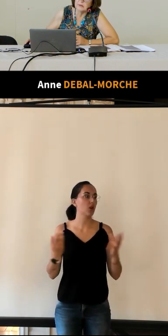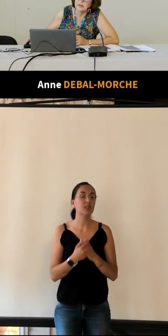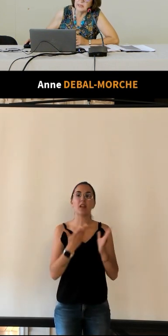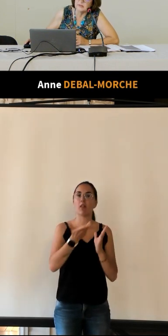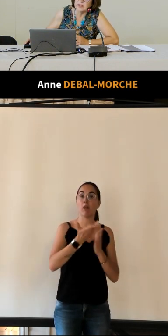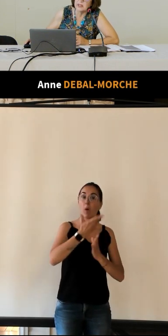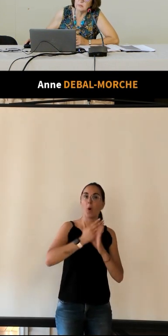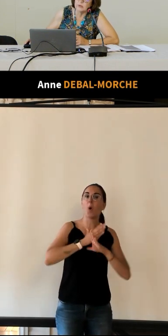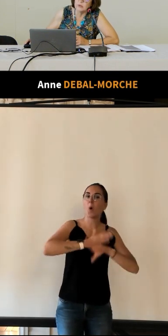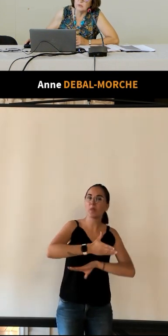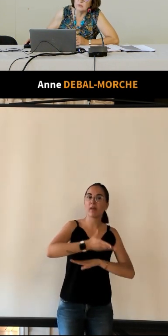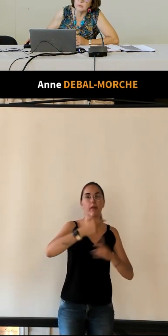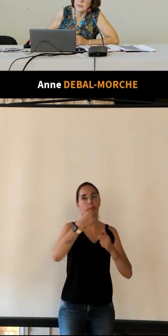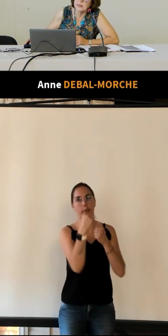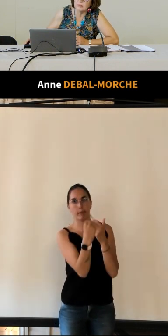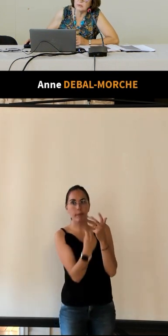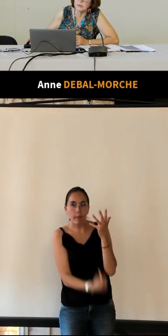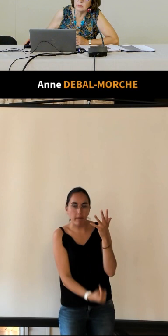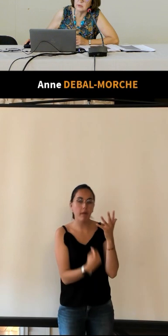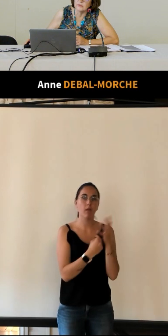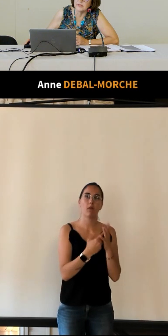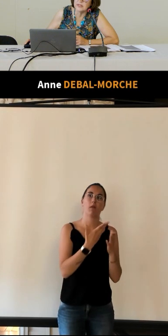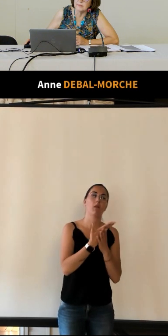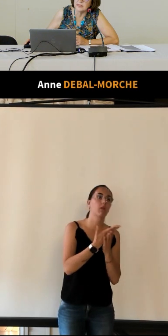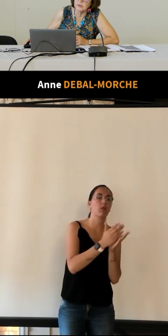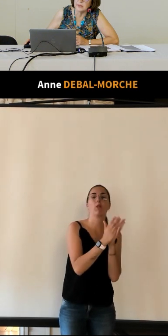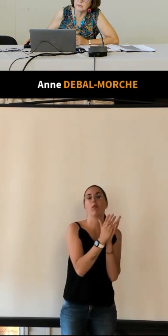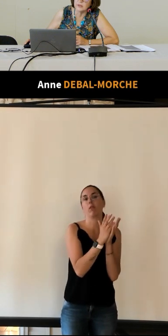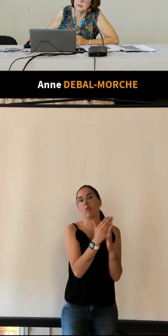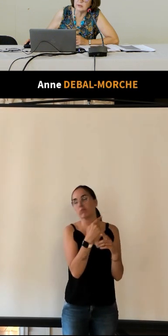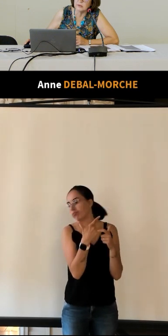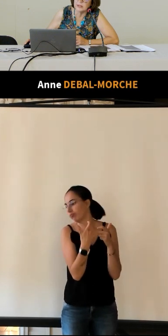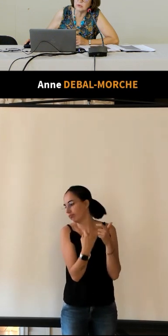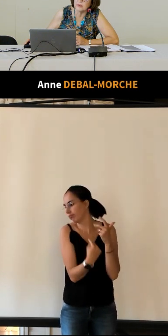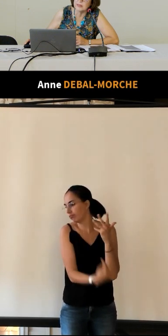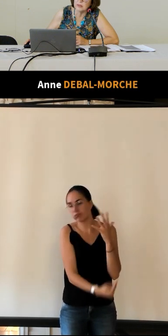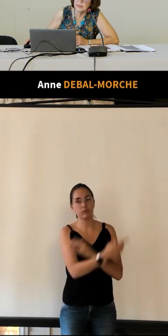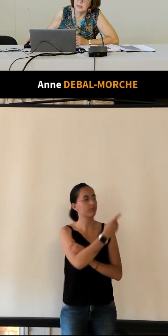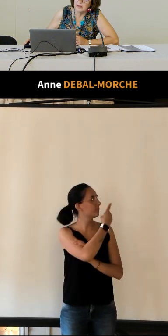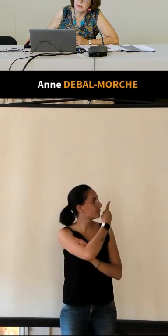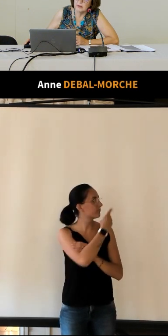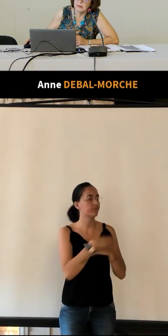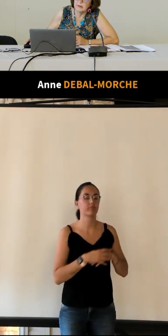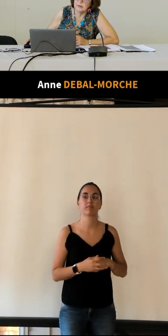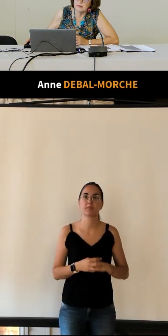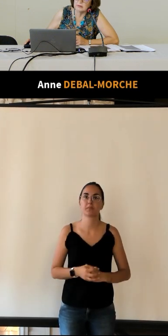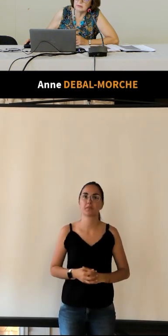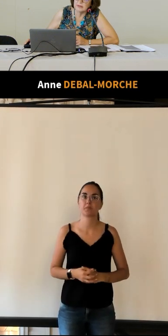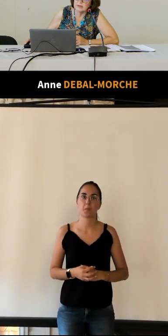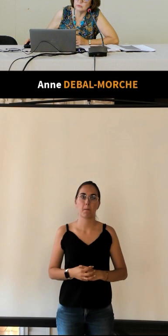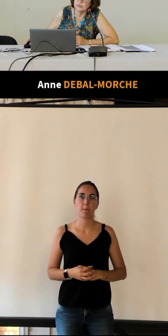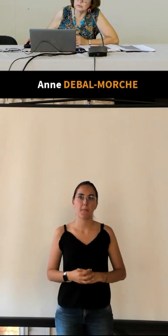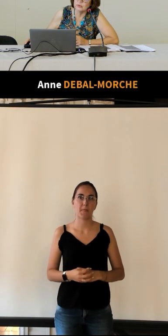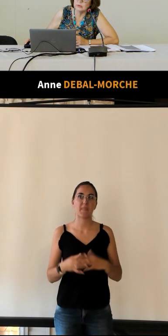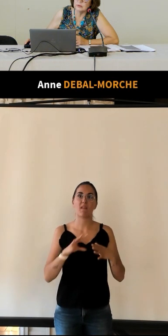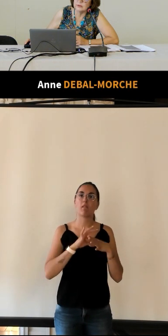'entrées vous avez caviar melon huître écrevisses baguette de parmesan de la truite de la